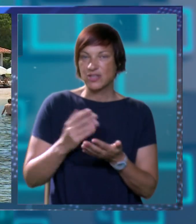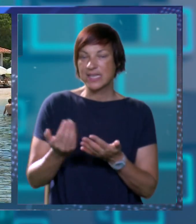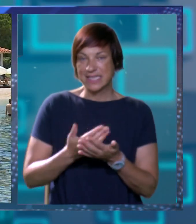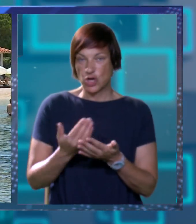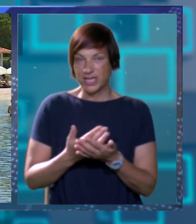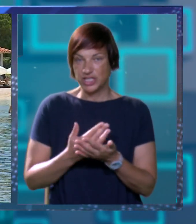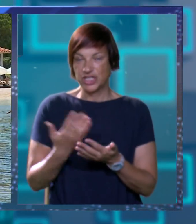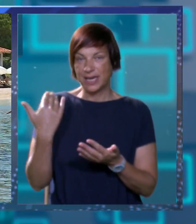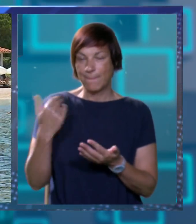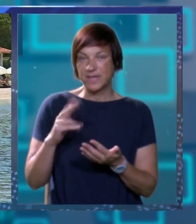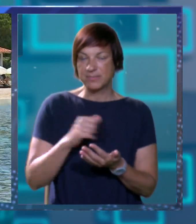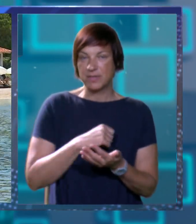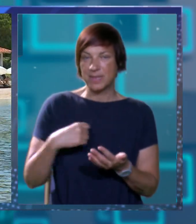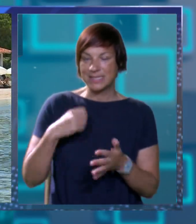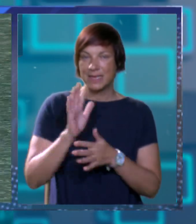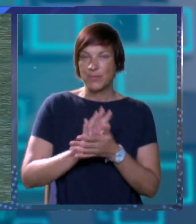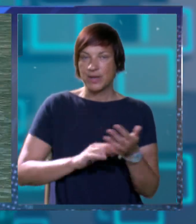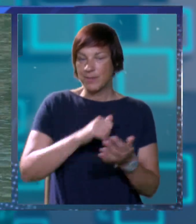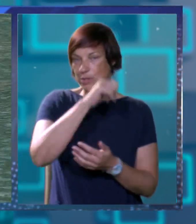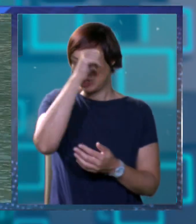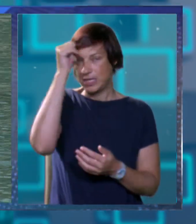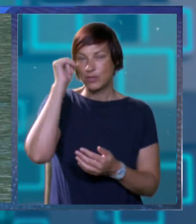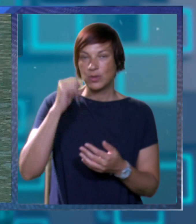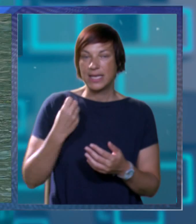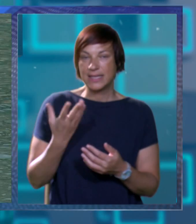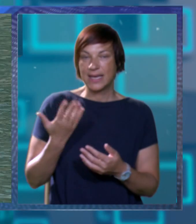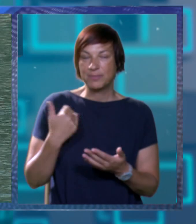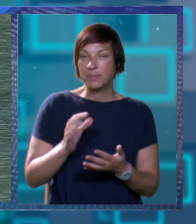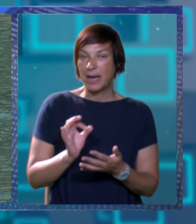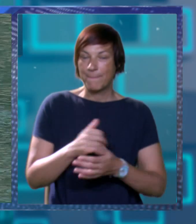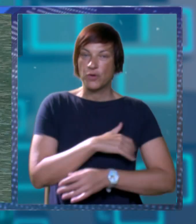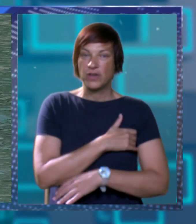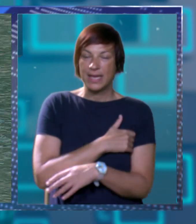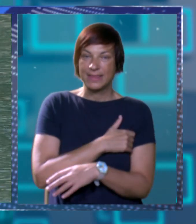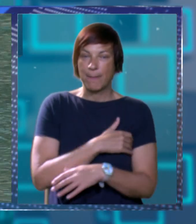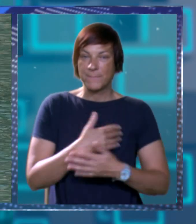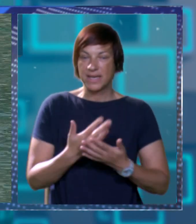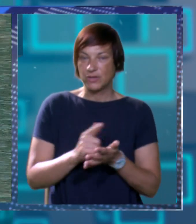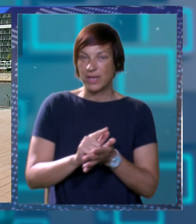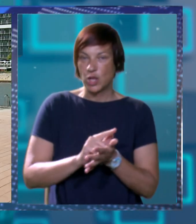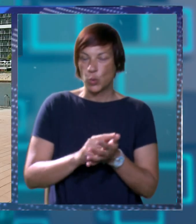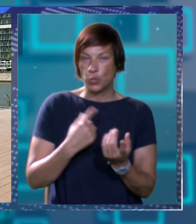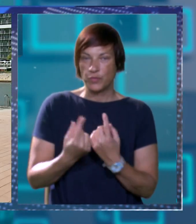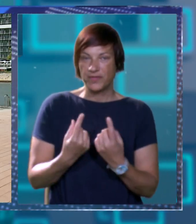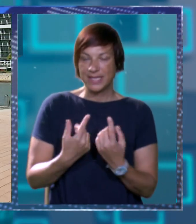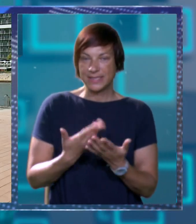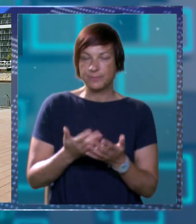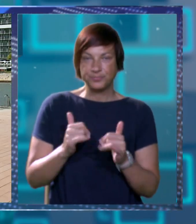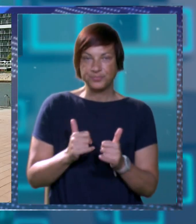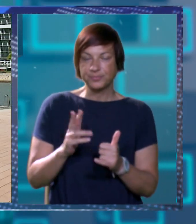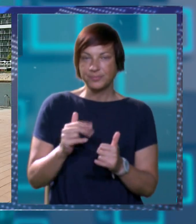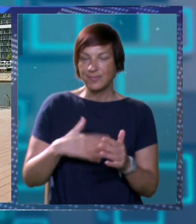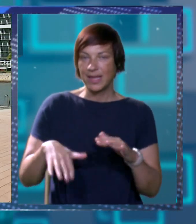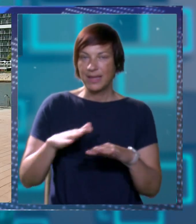onečišćenje. Prije smo imali samo na početku ljeta, kad bi bila povoljna temperatura i povoljni meteorološki uvjeti, a evo